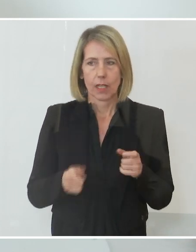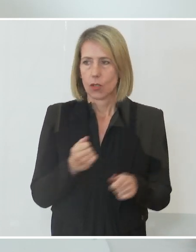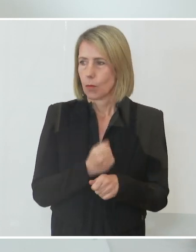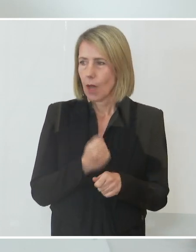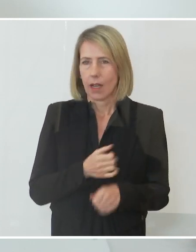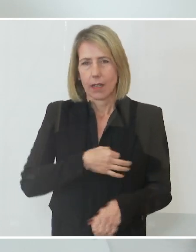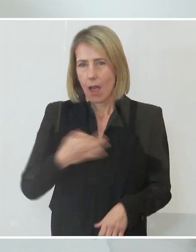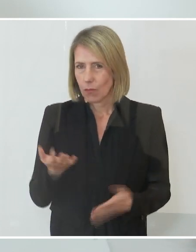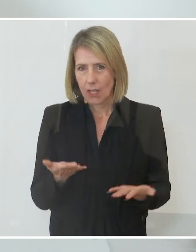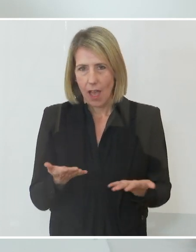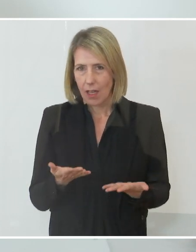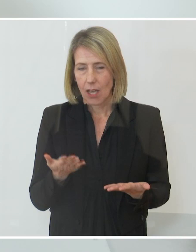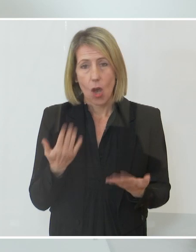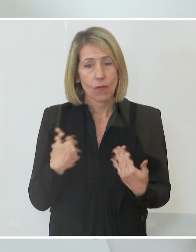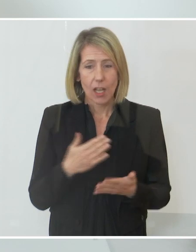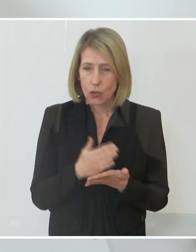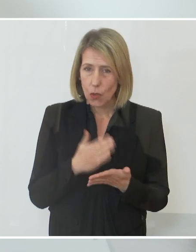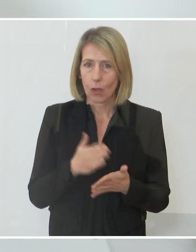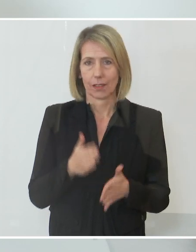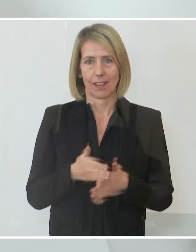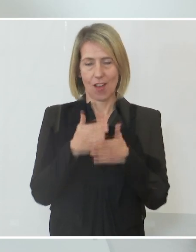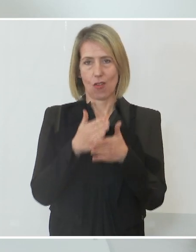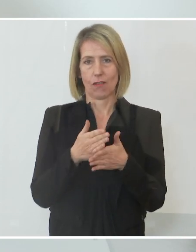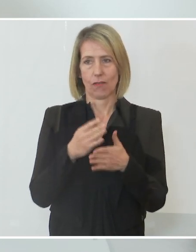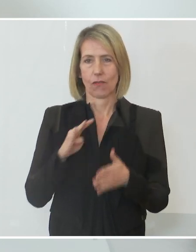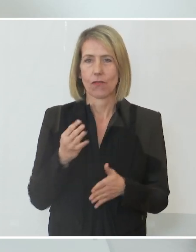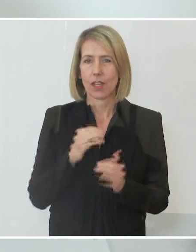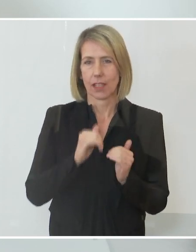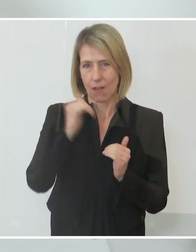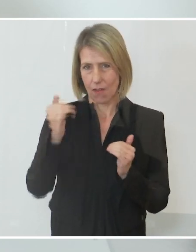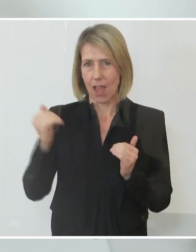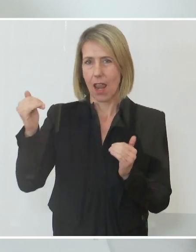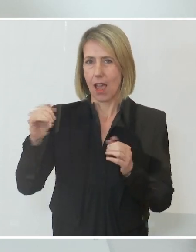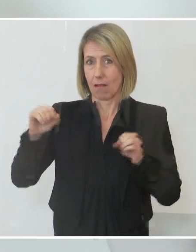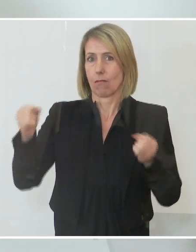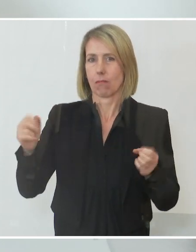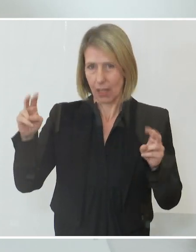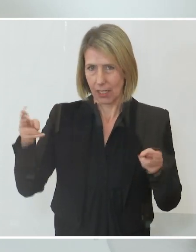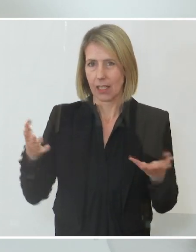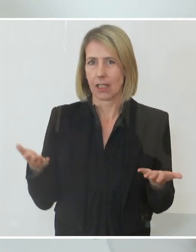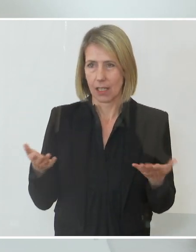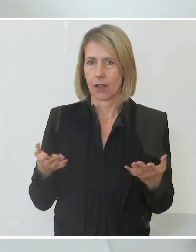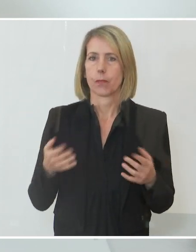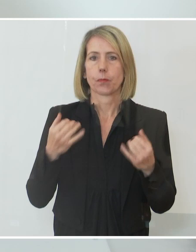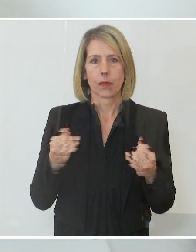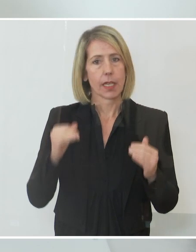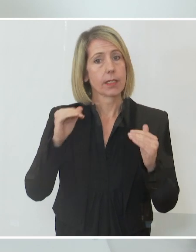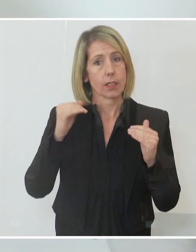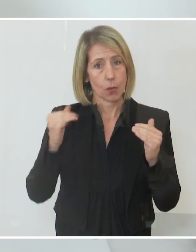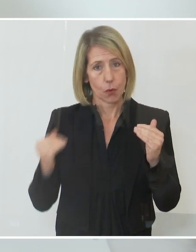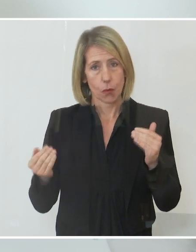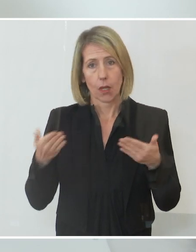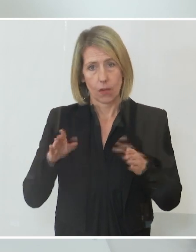Wochen. Das hat uns substanziell geholfen, diese vierte Welle zu brechen. Wir sind jetzt am absteigenden Ast.